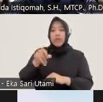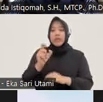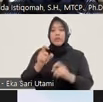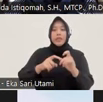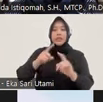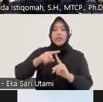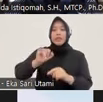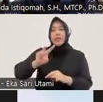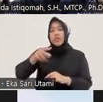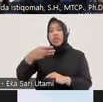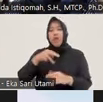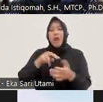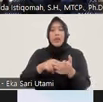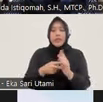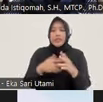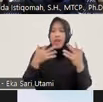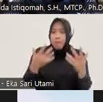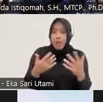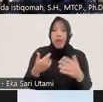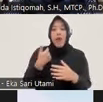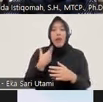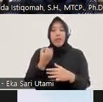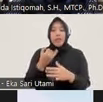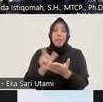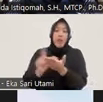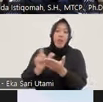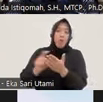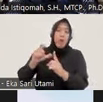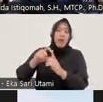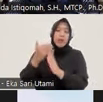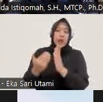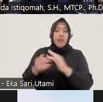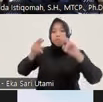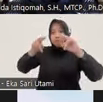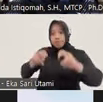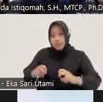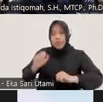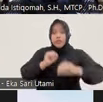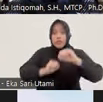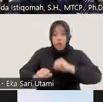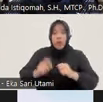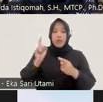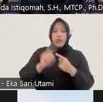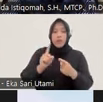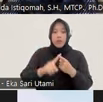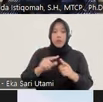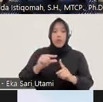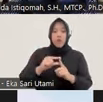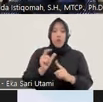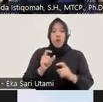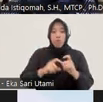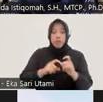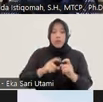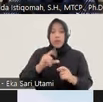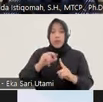di beberapa hasil penelitian memang hasil penelitian ini dilakukan oleh kawan-kawan dari puslitbang Polri di tahun